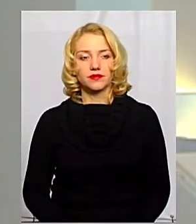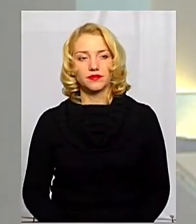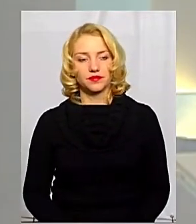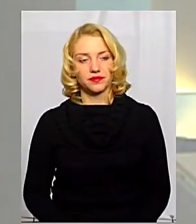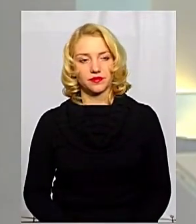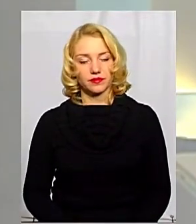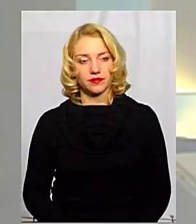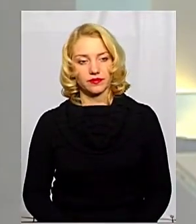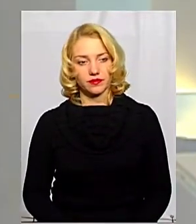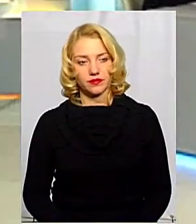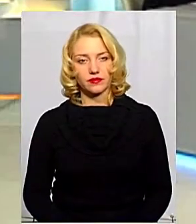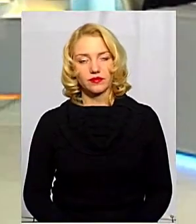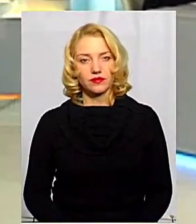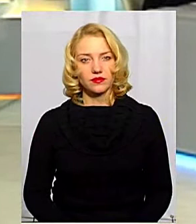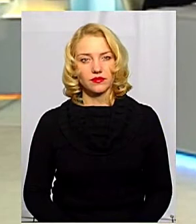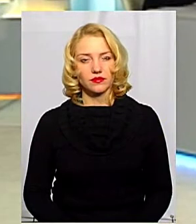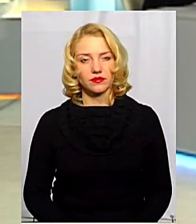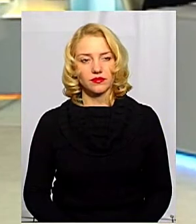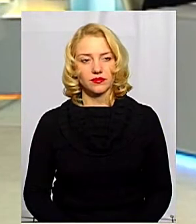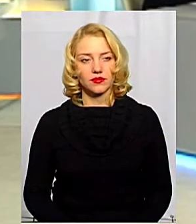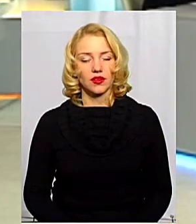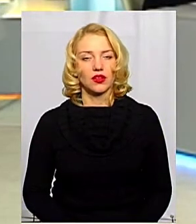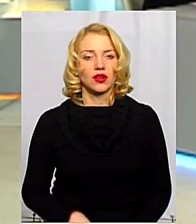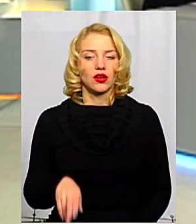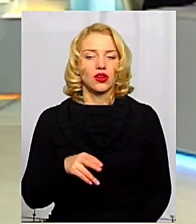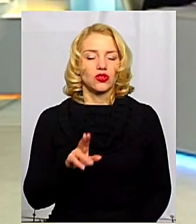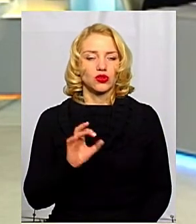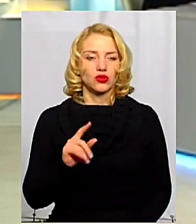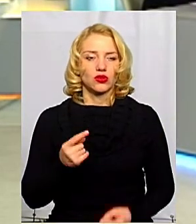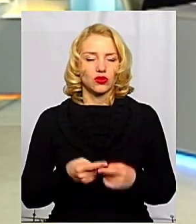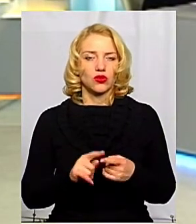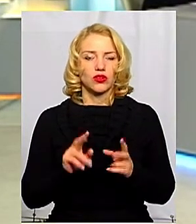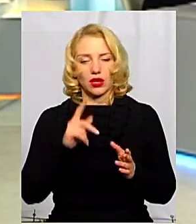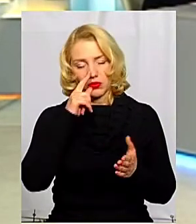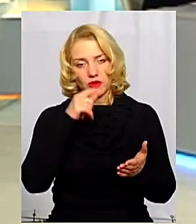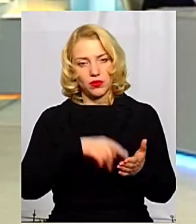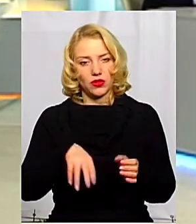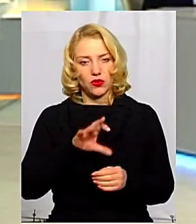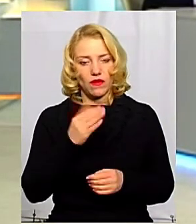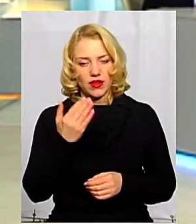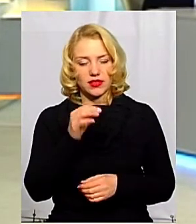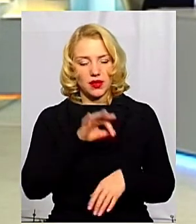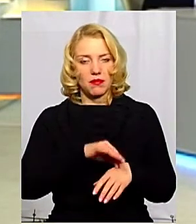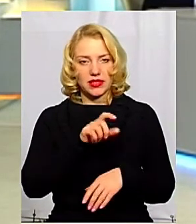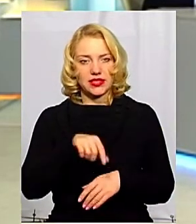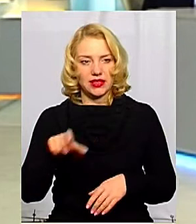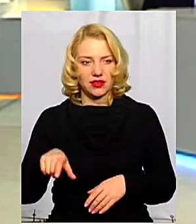щодо того, як потрапляють до вас пацієнти.